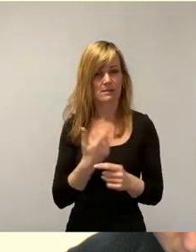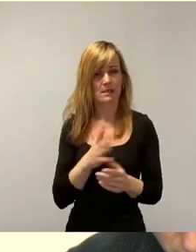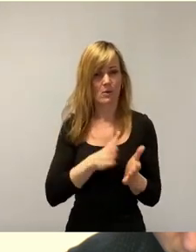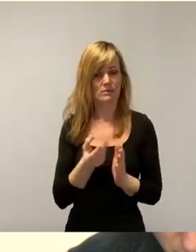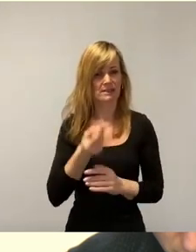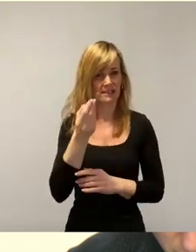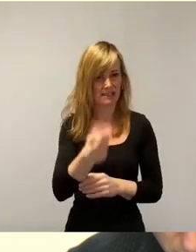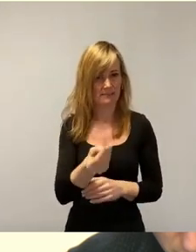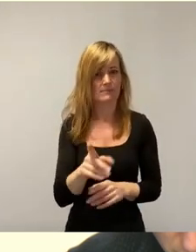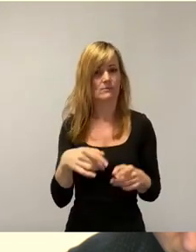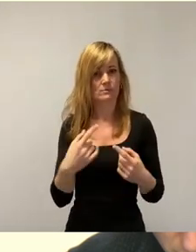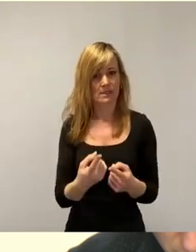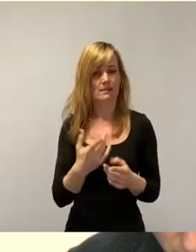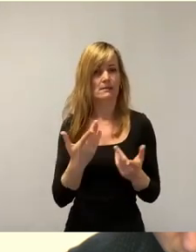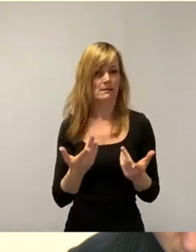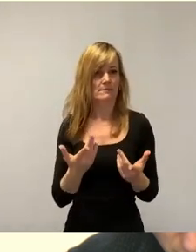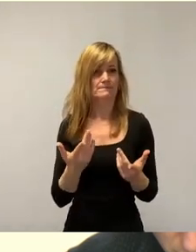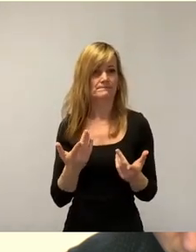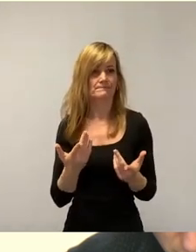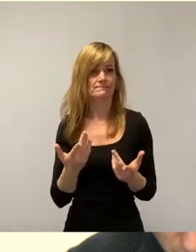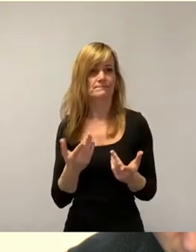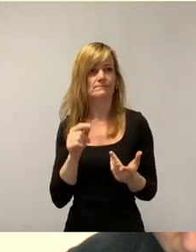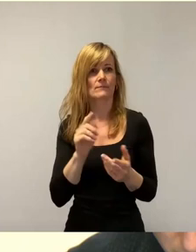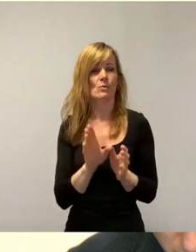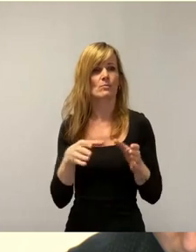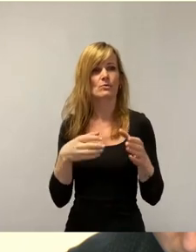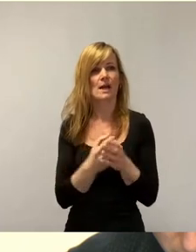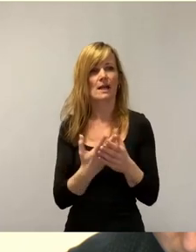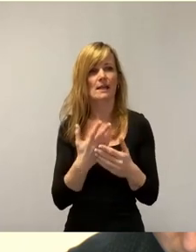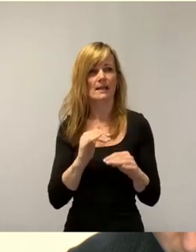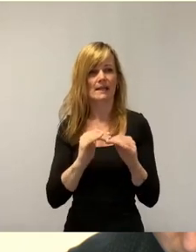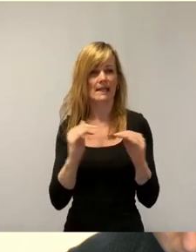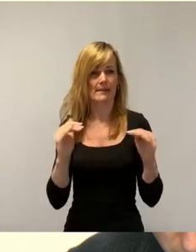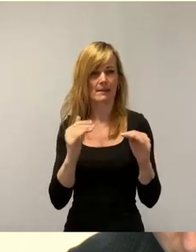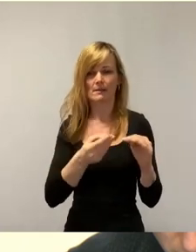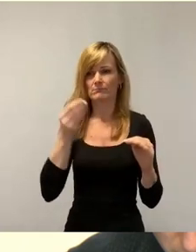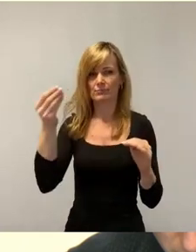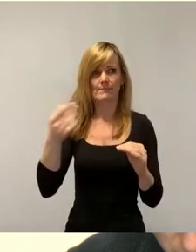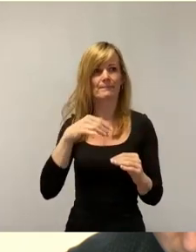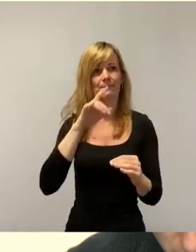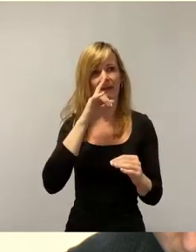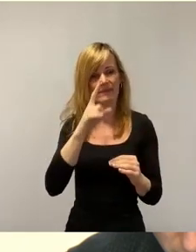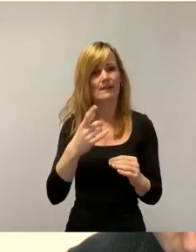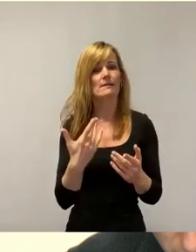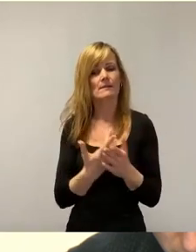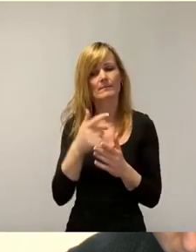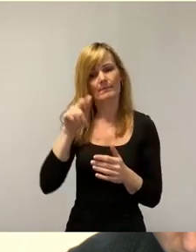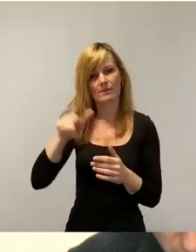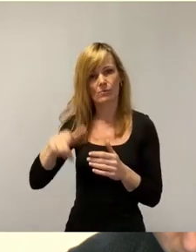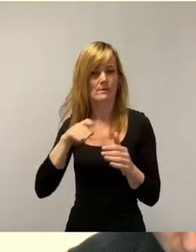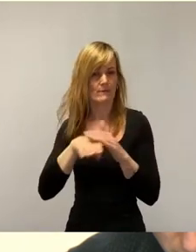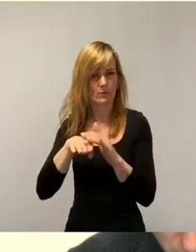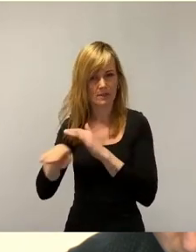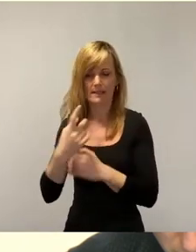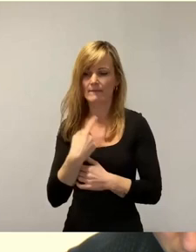die dann überführt wird in die kommunale Ebene, wenn dann sozusagen die Geflüchteten von uns begleitet werden